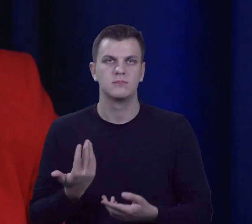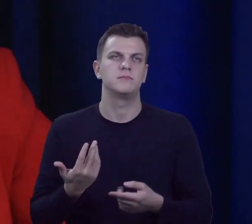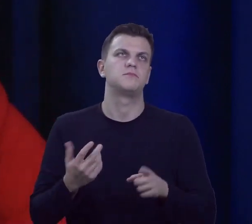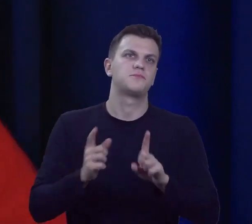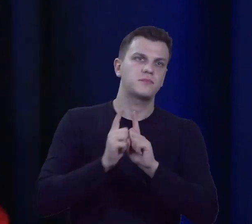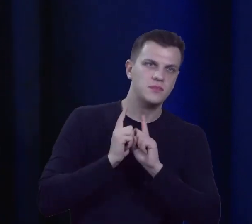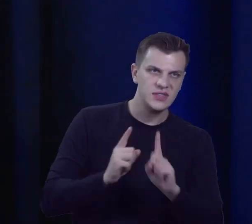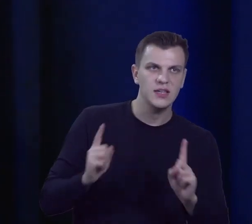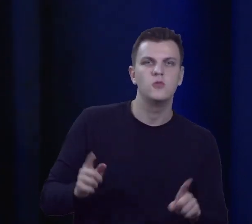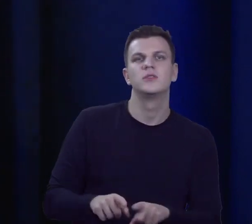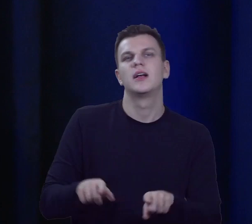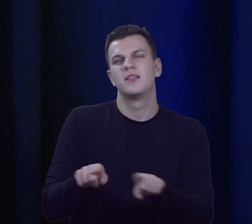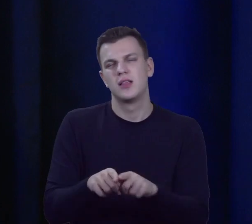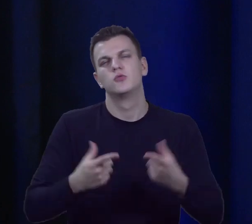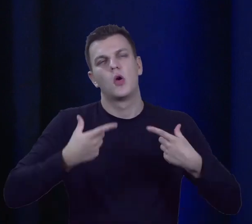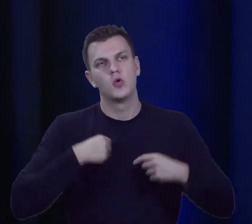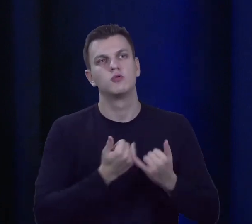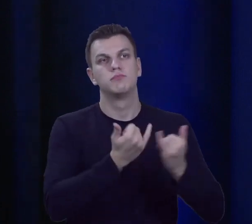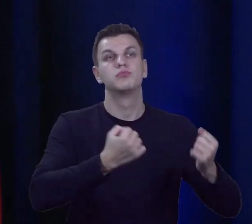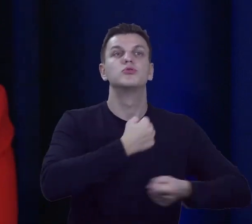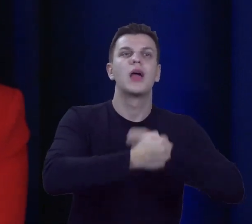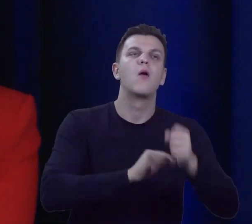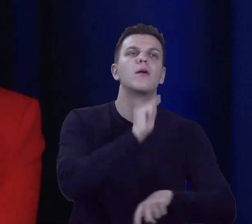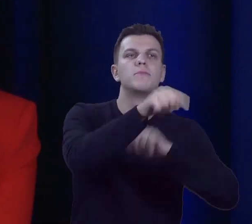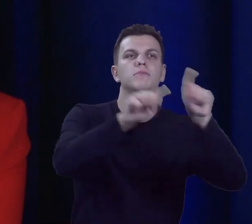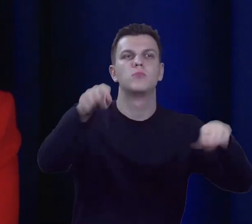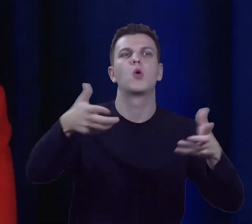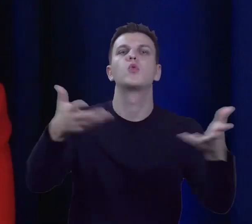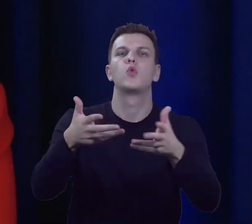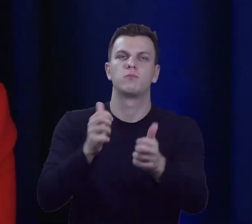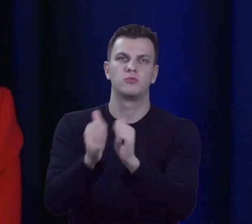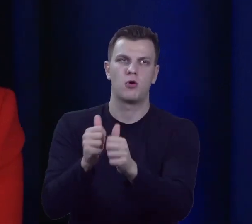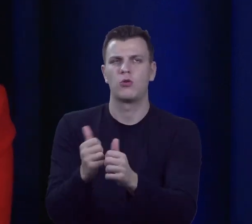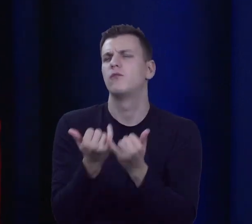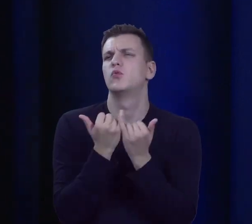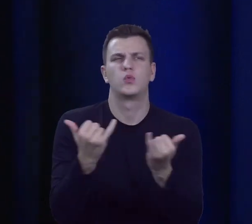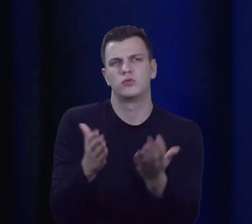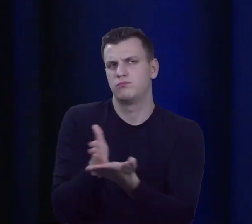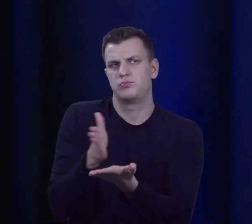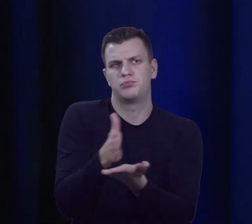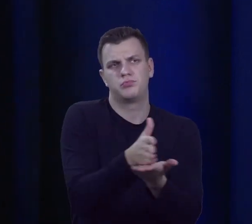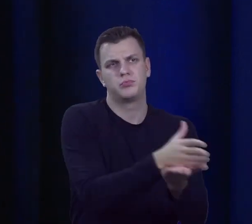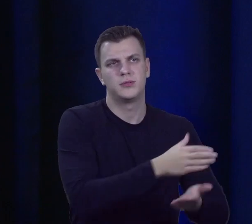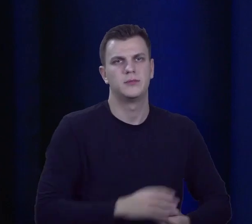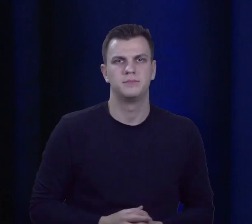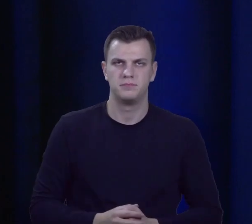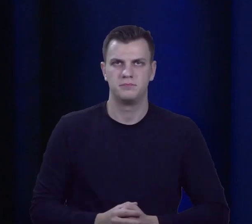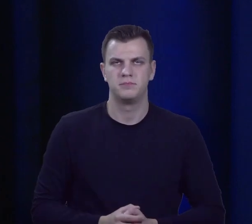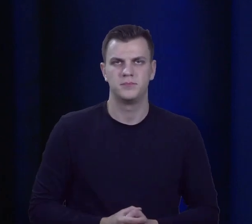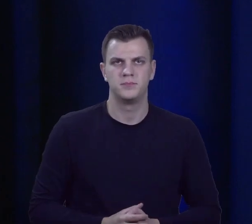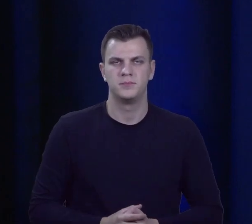ale nie tylko. Działających właśnie w klubach sportowych różnych dziedzin, właściwie wszystkich, które się w naszym mieście